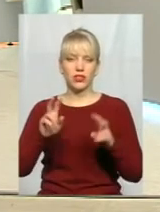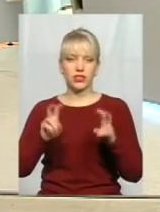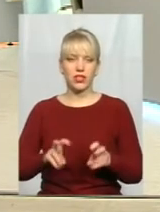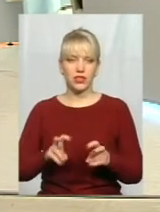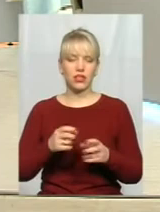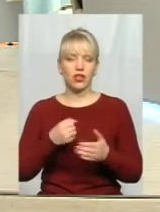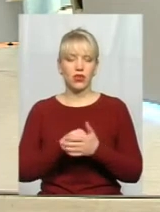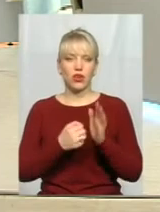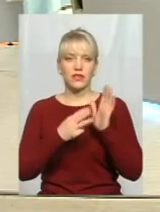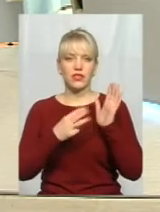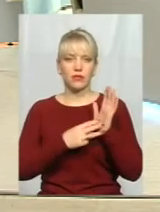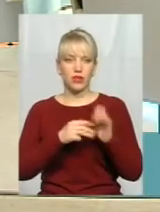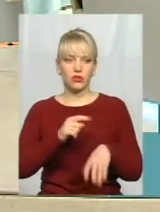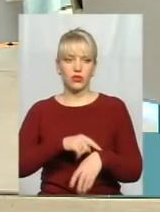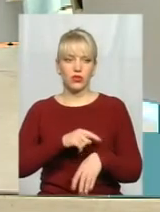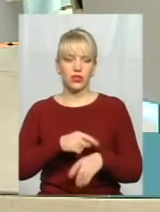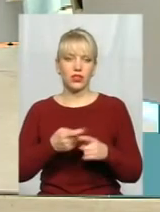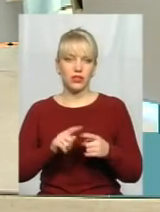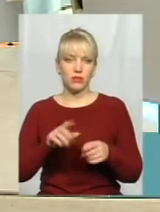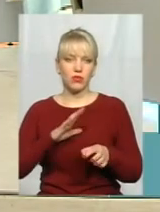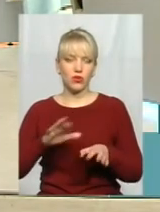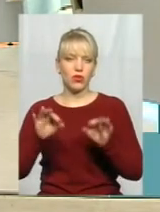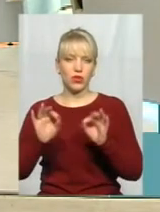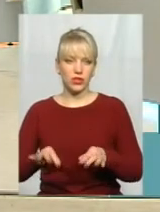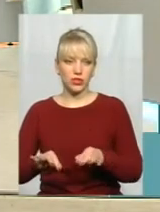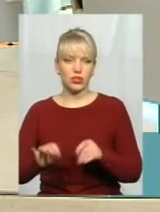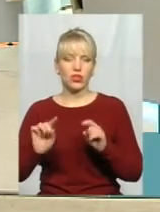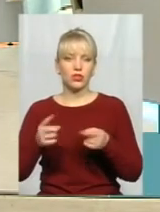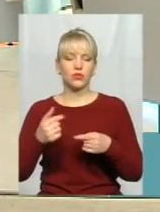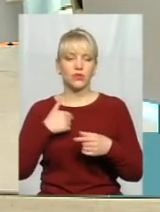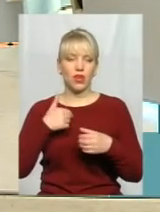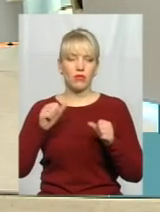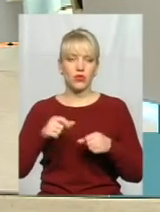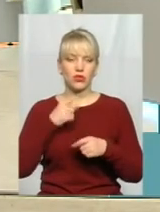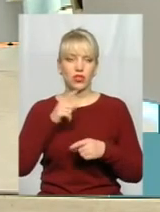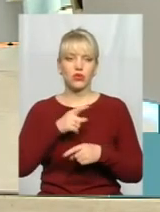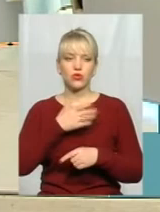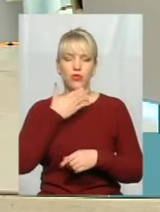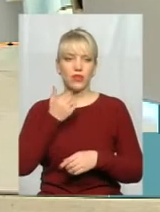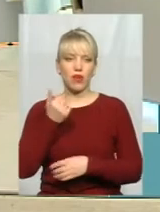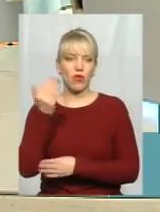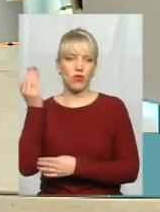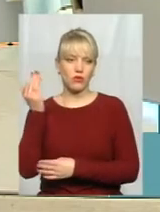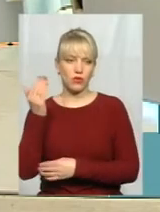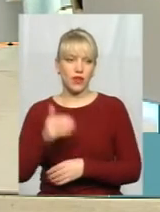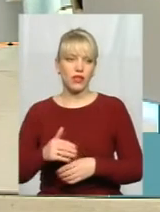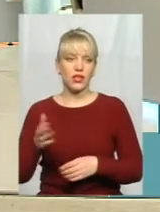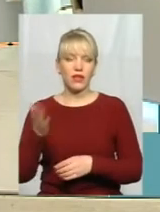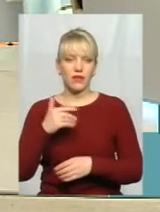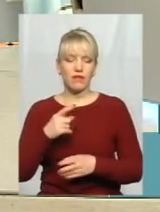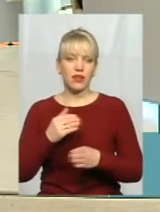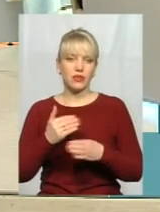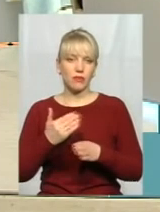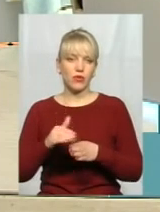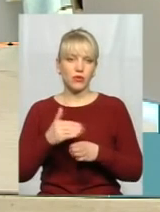-ї години, це було логічно. Чому я можу пояснити, чому не голосували? Ну, давайте по крокам.